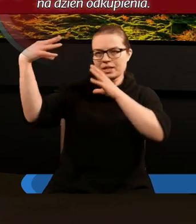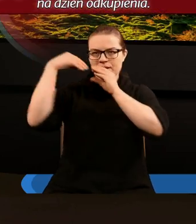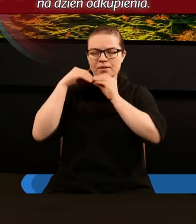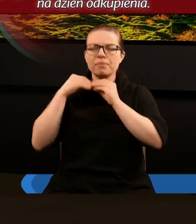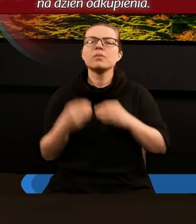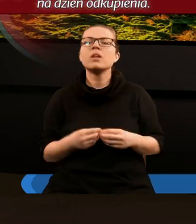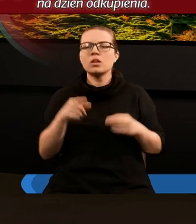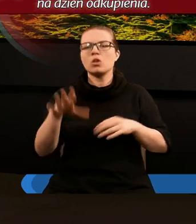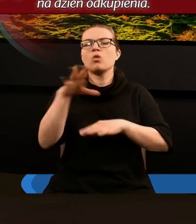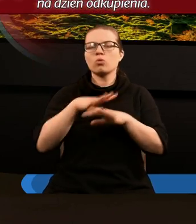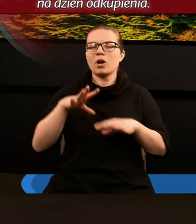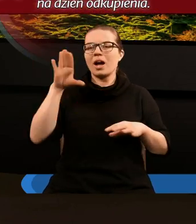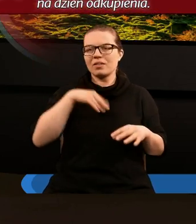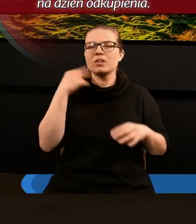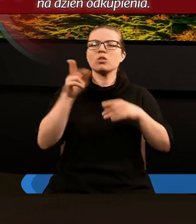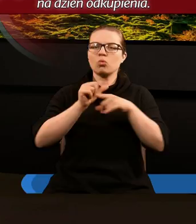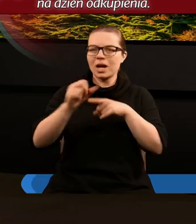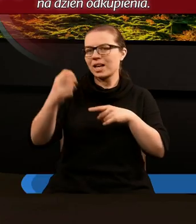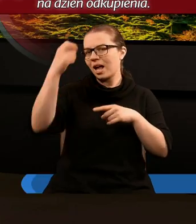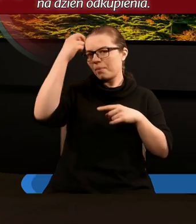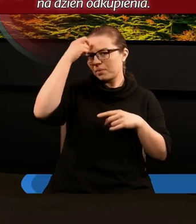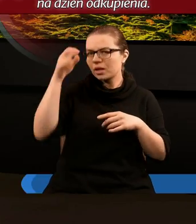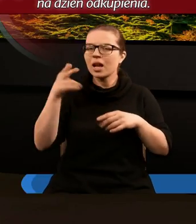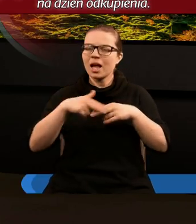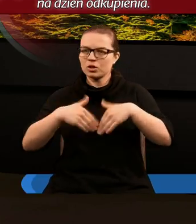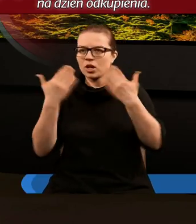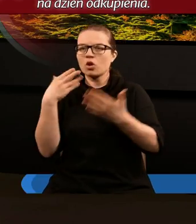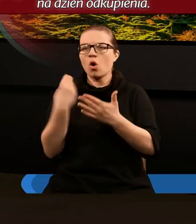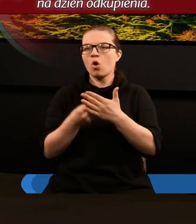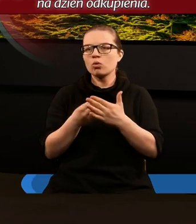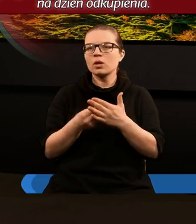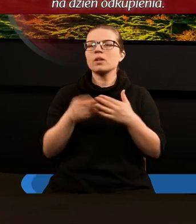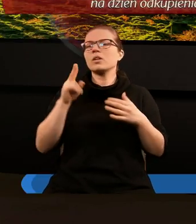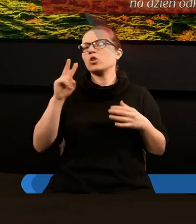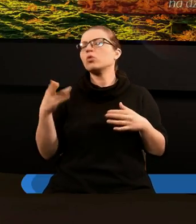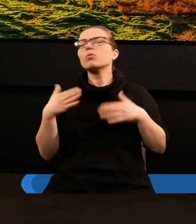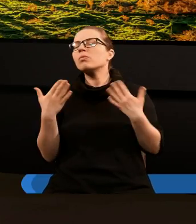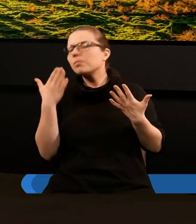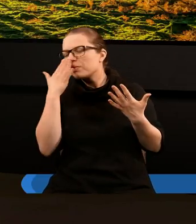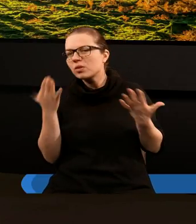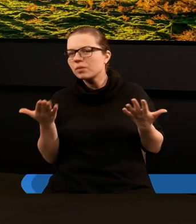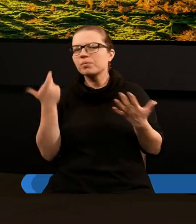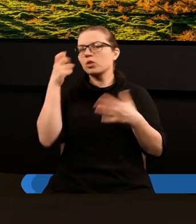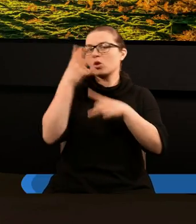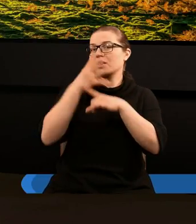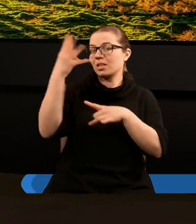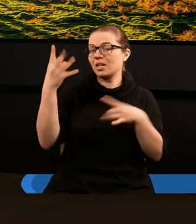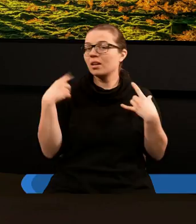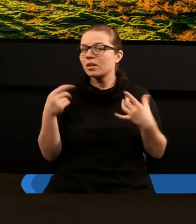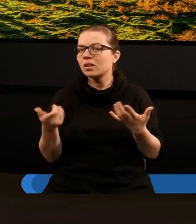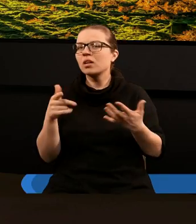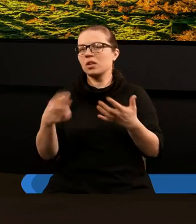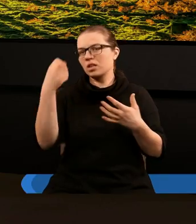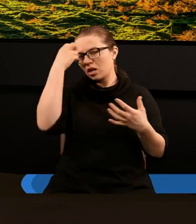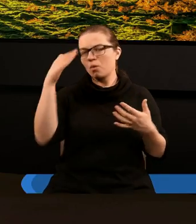zasmucajcie Bożego Ducha Świętego, którym jesteście zapieczętowani na dzień odkupienia. Z drugiej strony te 144 tysiące mają